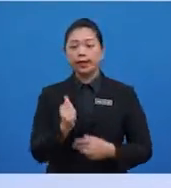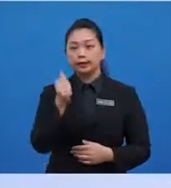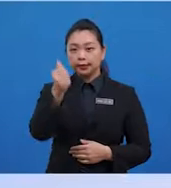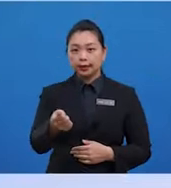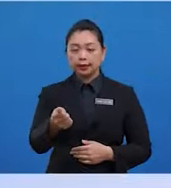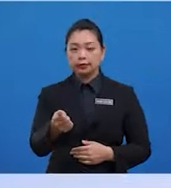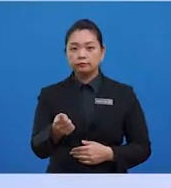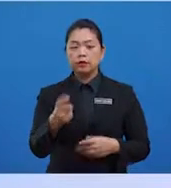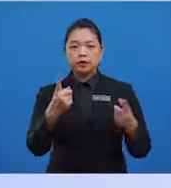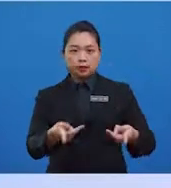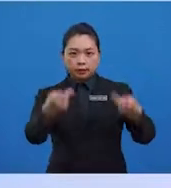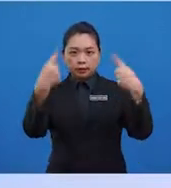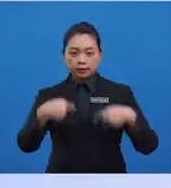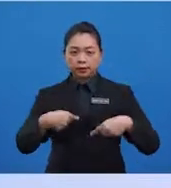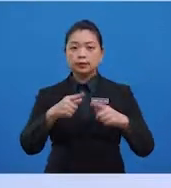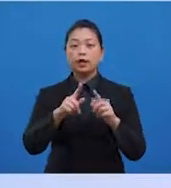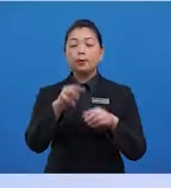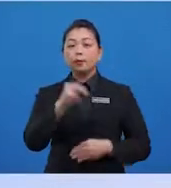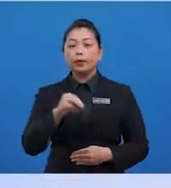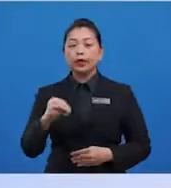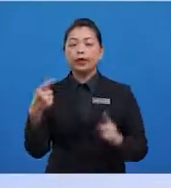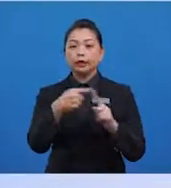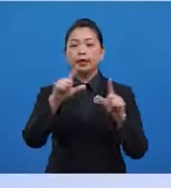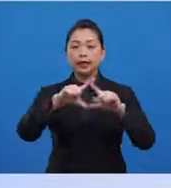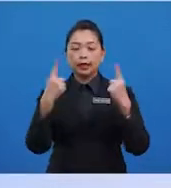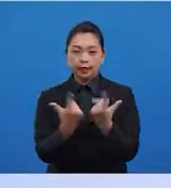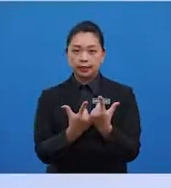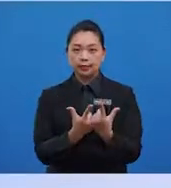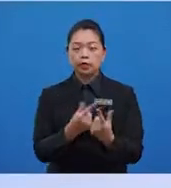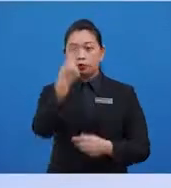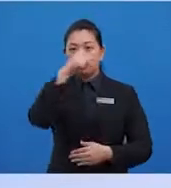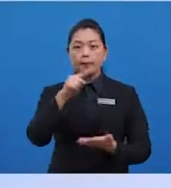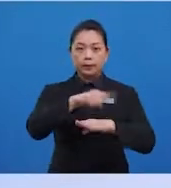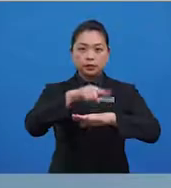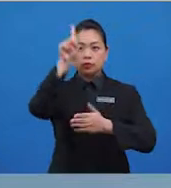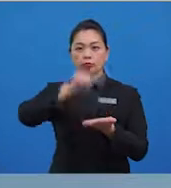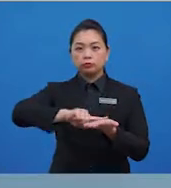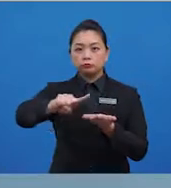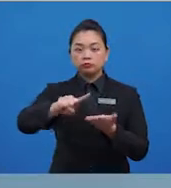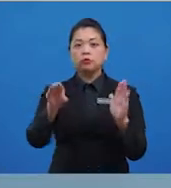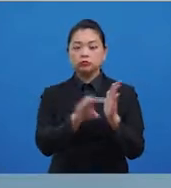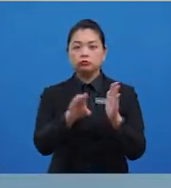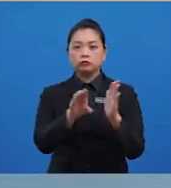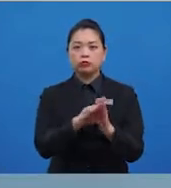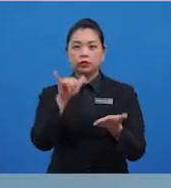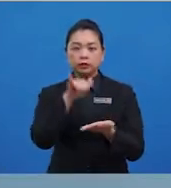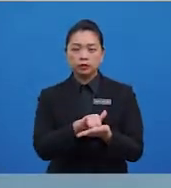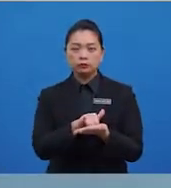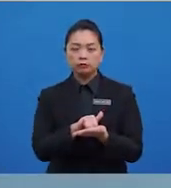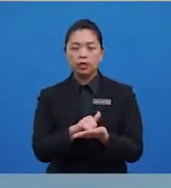Kehadiran murid ke kelas anda untuk tempoh seminggu. Contoh-contoh itu